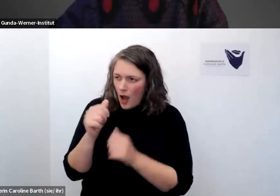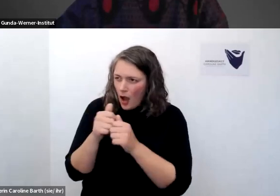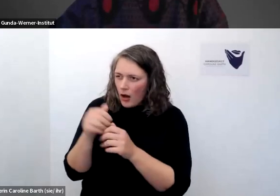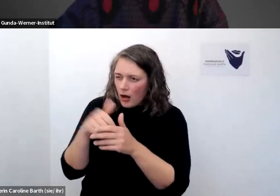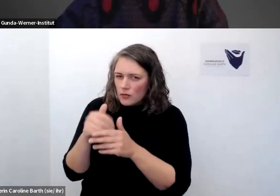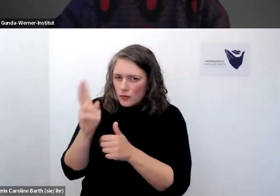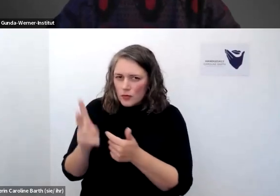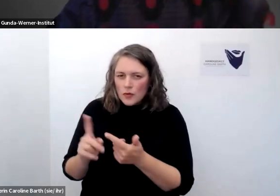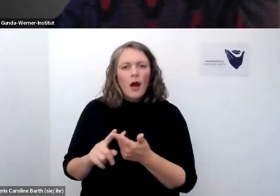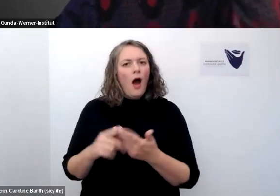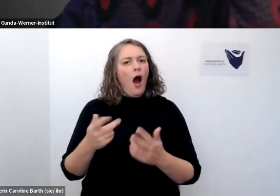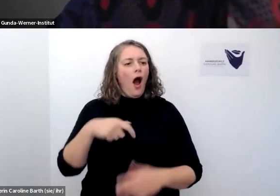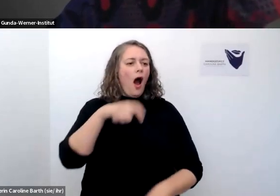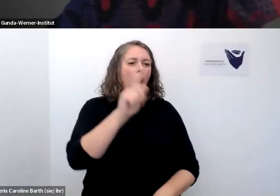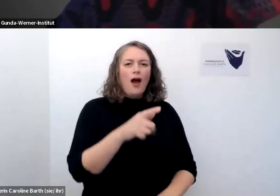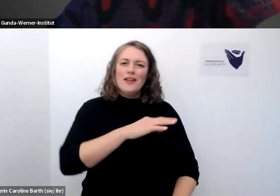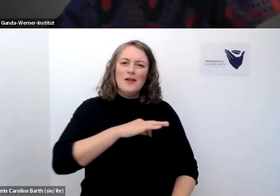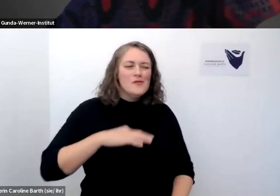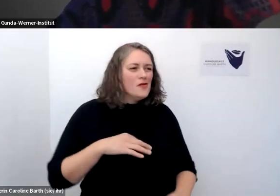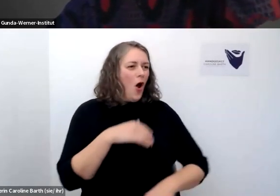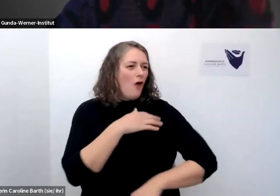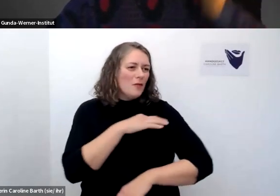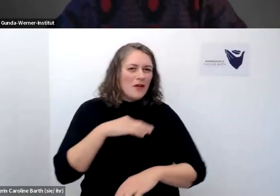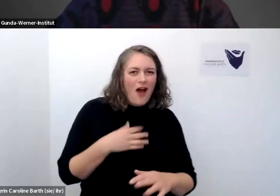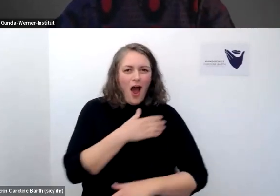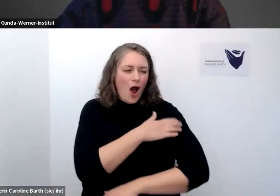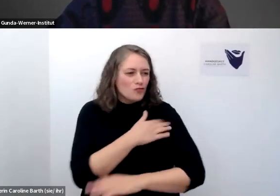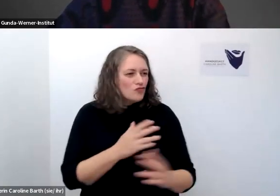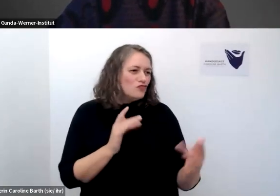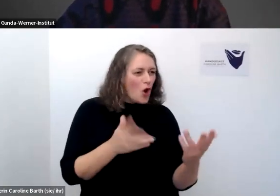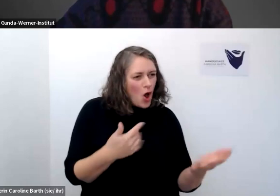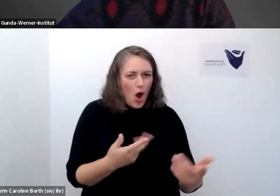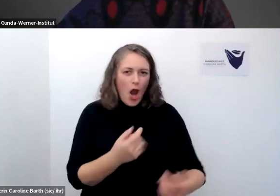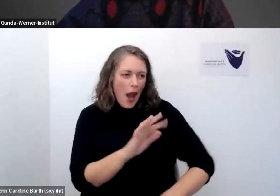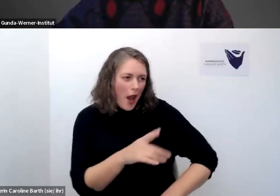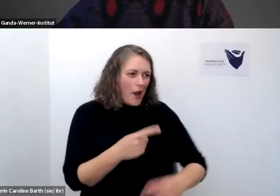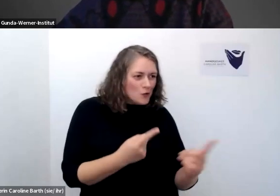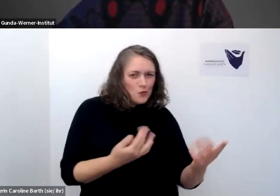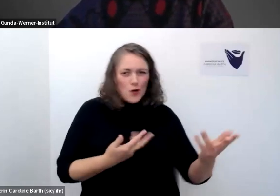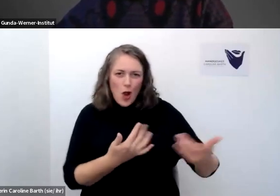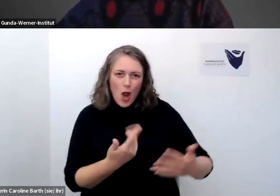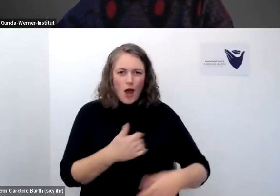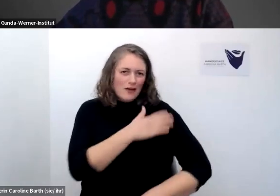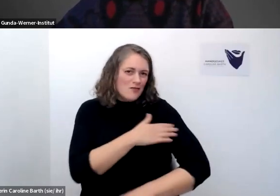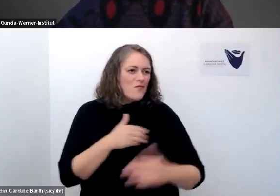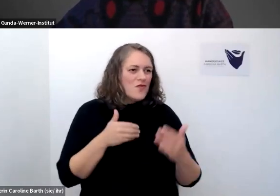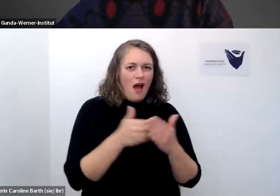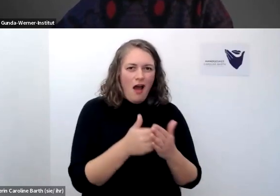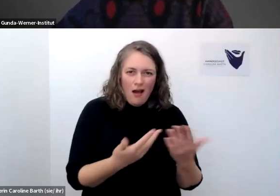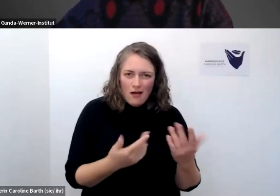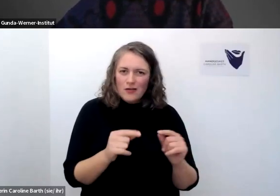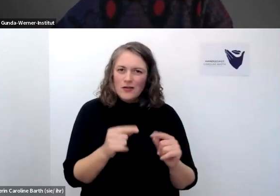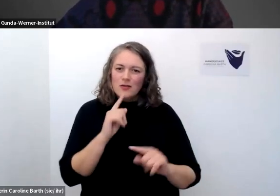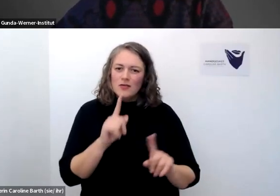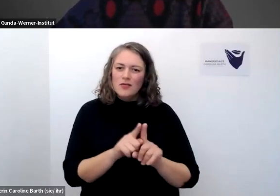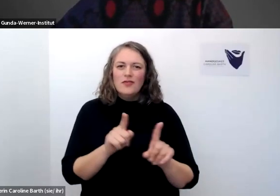dane so die leute persönlich ansprechen so einen bezug herstellen und irgendwie über so eine naja ich sag jetzt mein anführungsstrichen